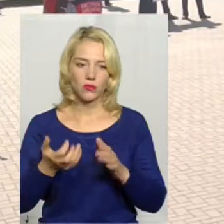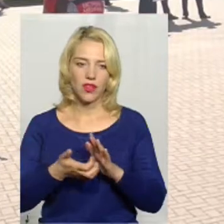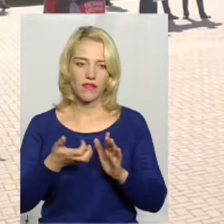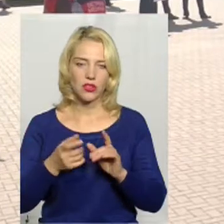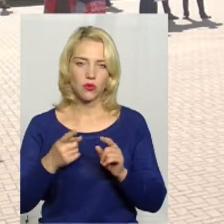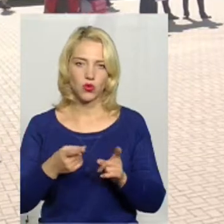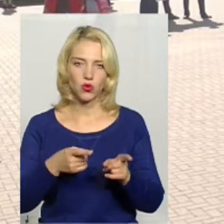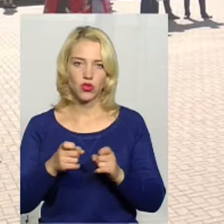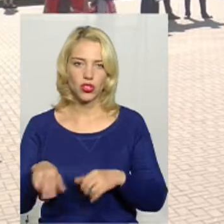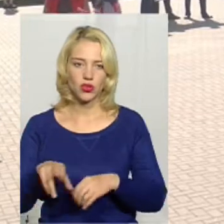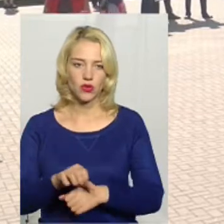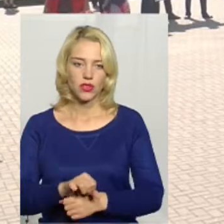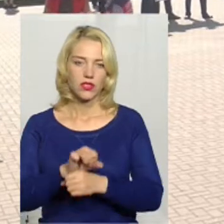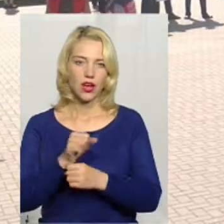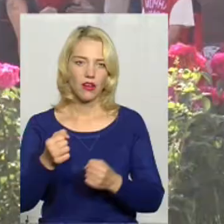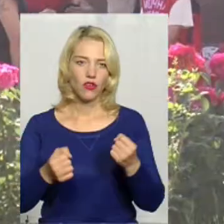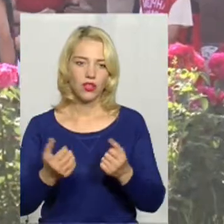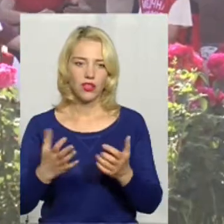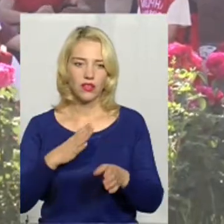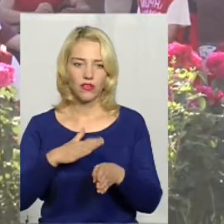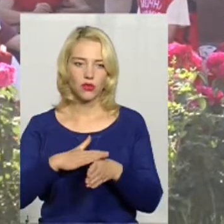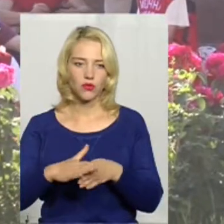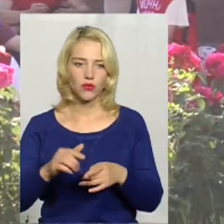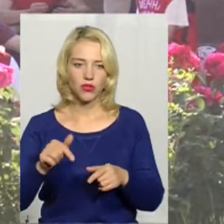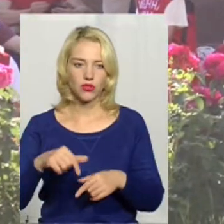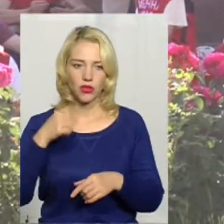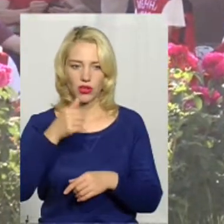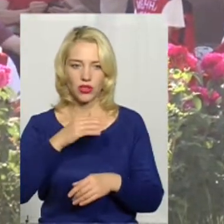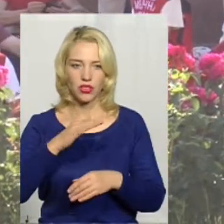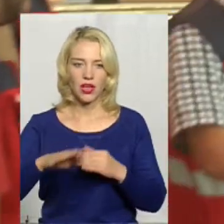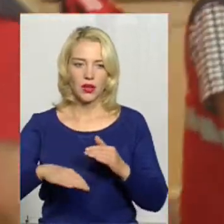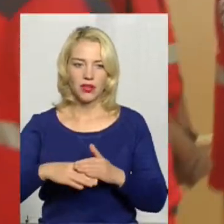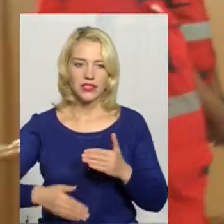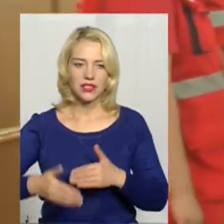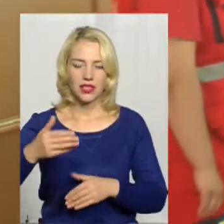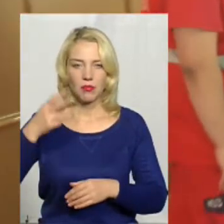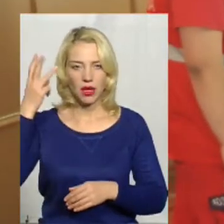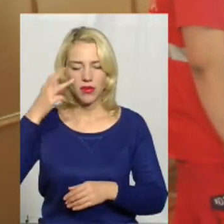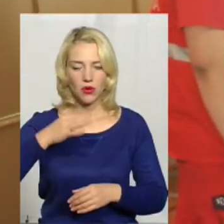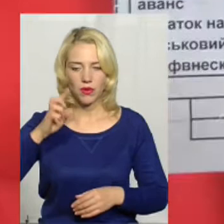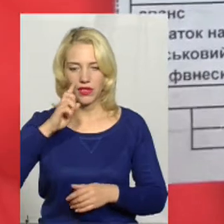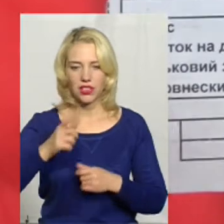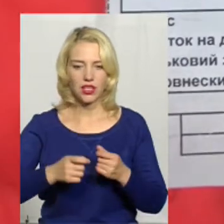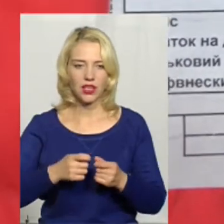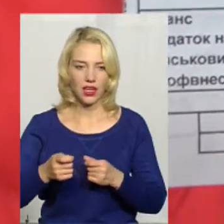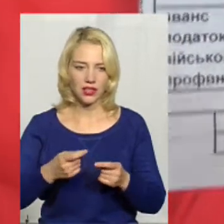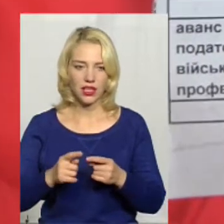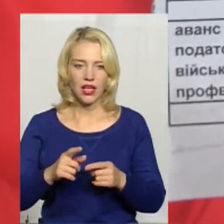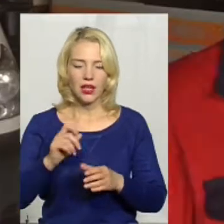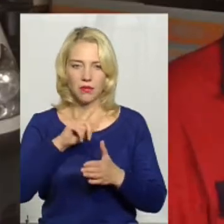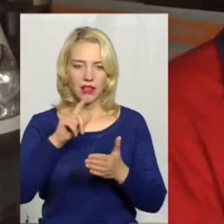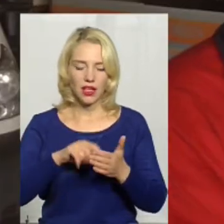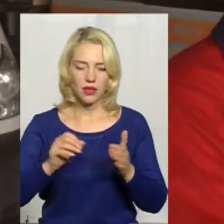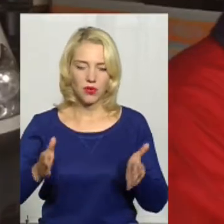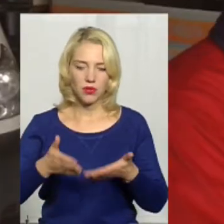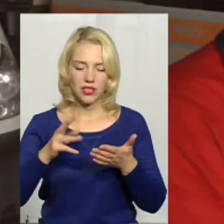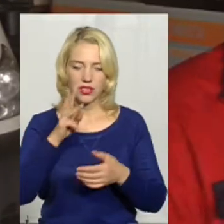долучився до страйку водіїв, який відбувся цьогоріч у червні під стінами Хмельницької облради. Питання підняття заробітної плати тоді підіймав на сесії.